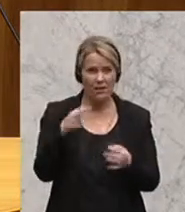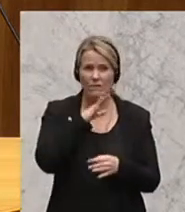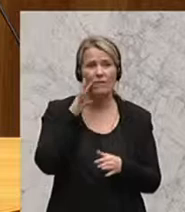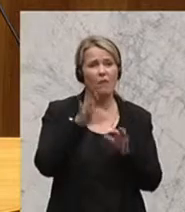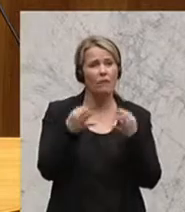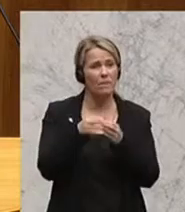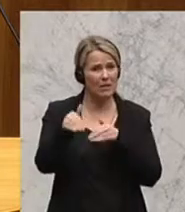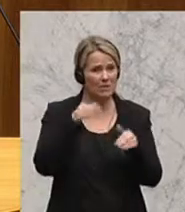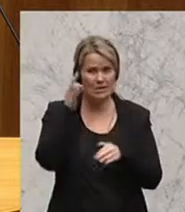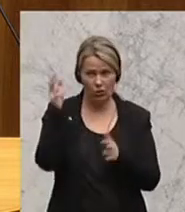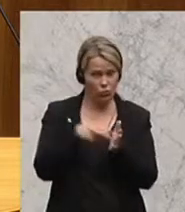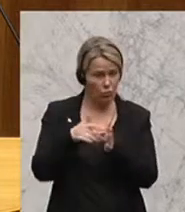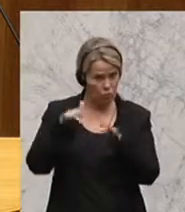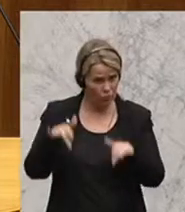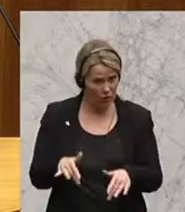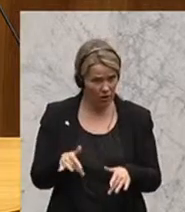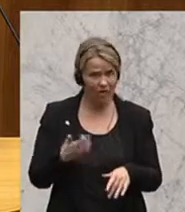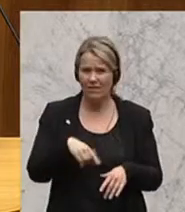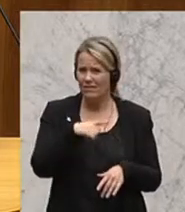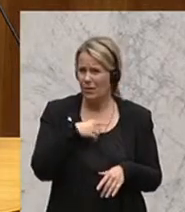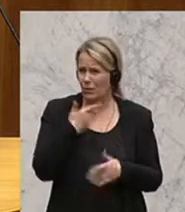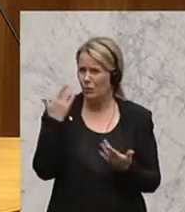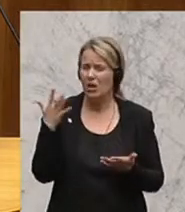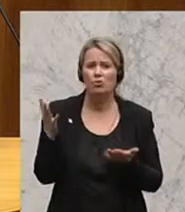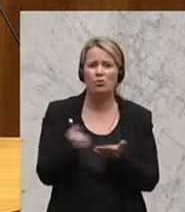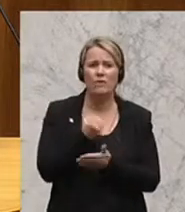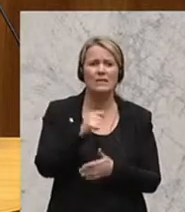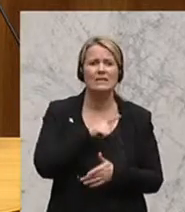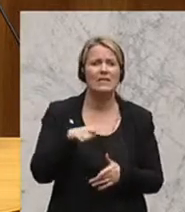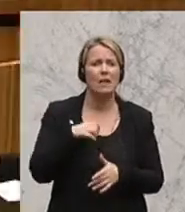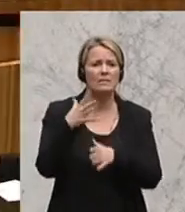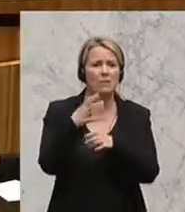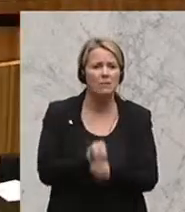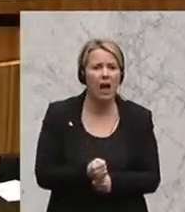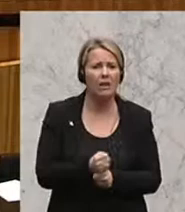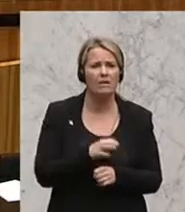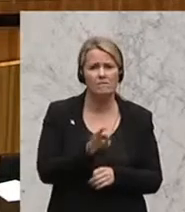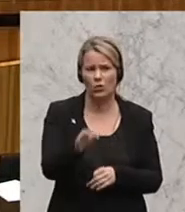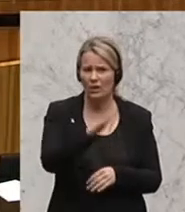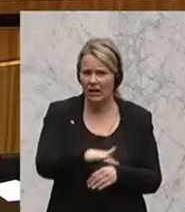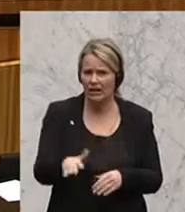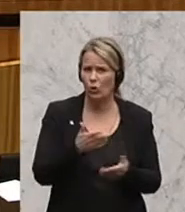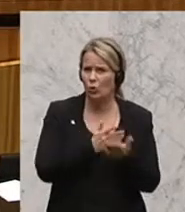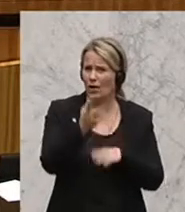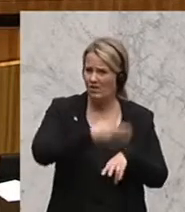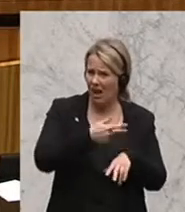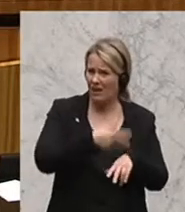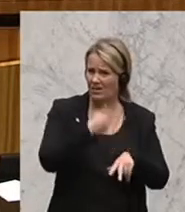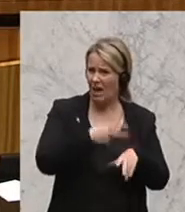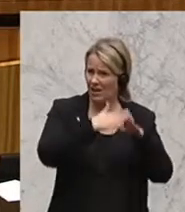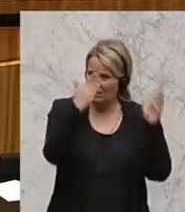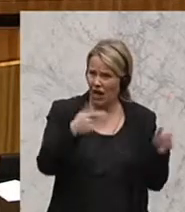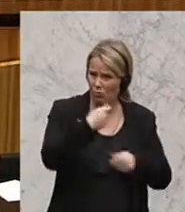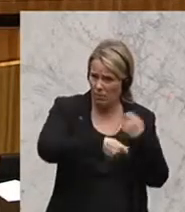Familienministerin noch da ist, wir schaffen es ja nicht einmal, dass wir diesen Selbstbehalt für die Kinder, die durch Krankheit in den Krankenhäusern